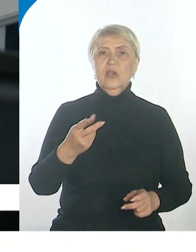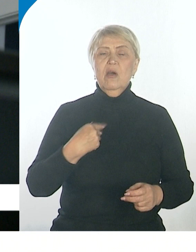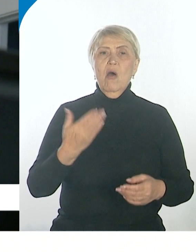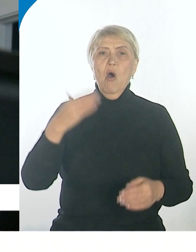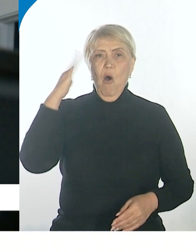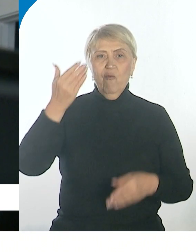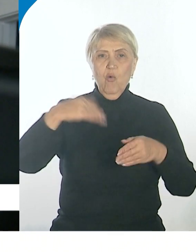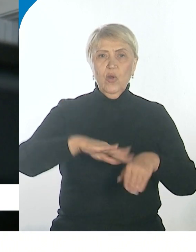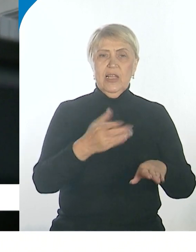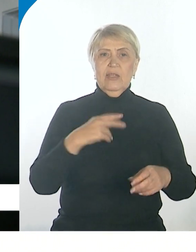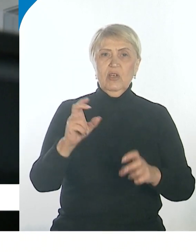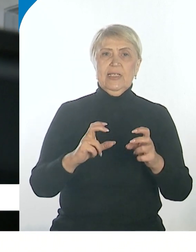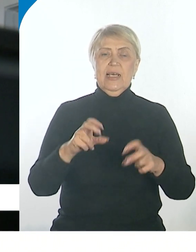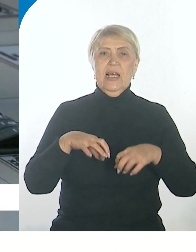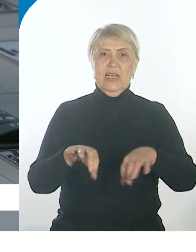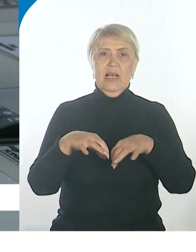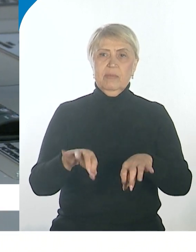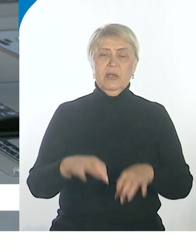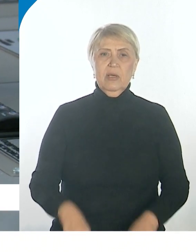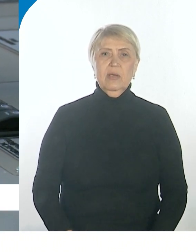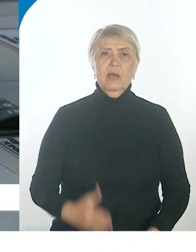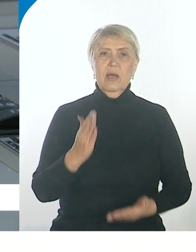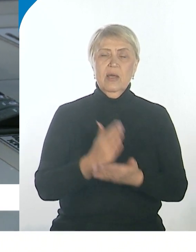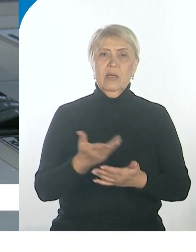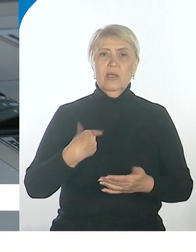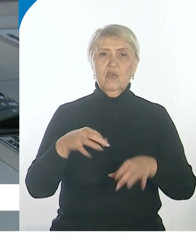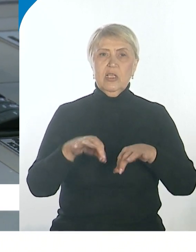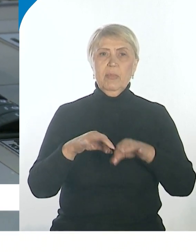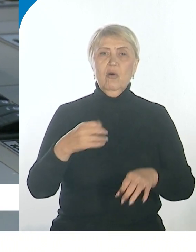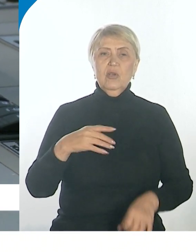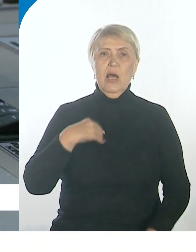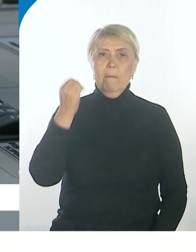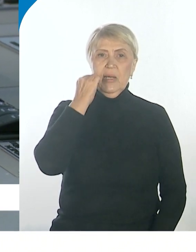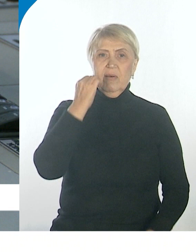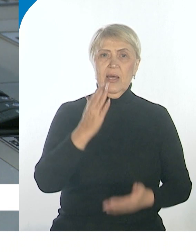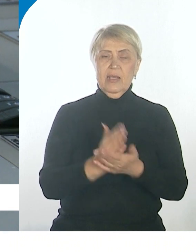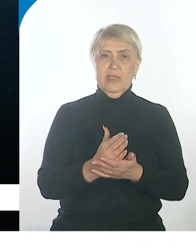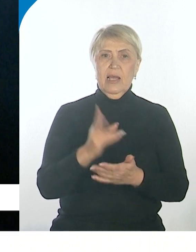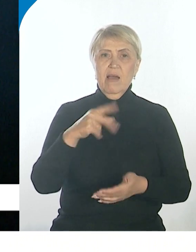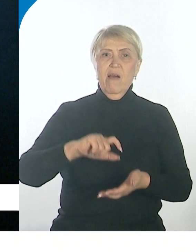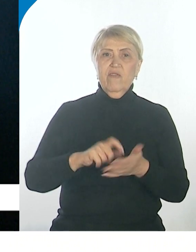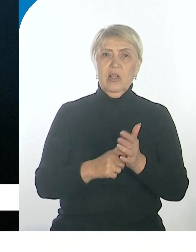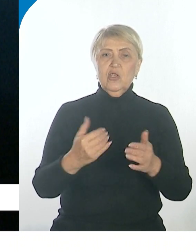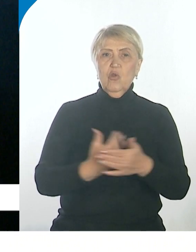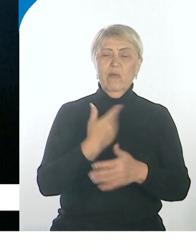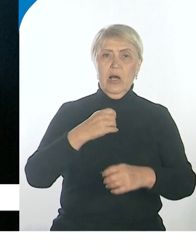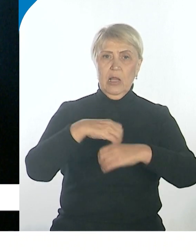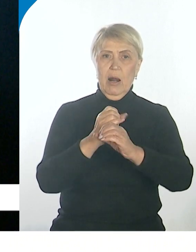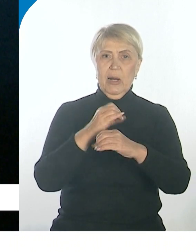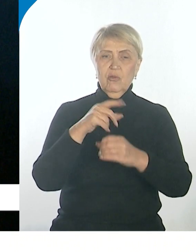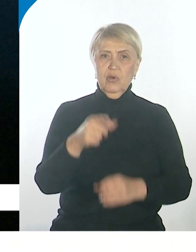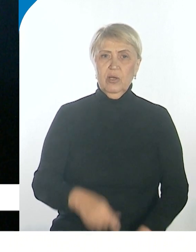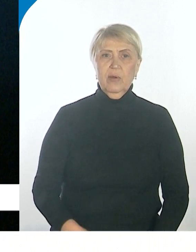основные приборы, которые есть в рулевой рубке, например, теплохода «Москва», имеются в классе новой лаборатории. Перед рулевым